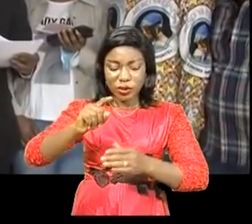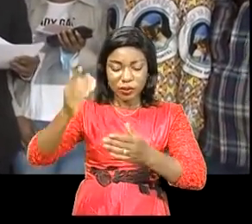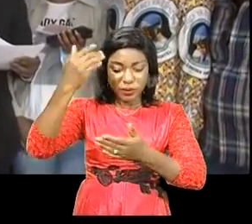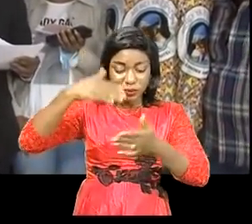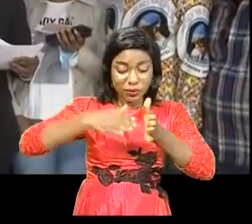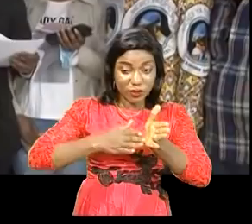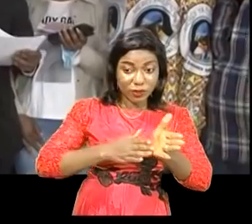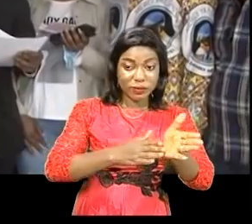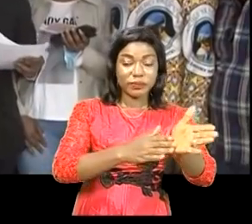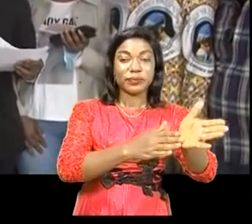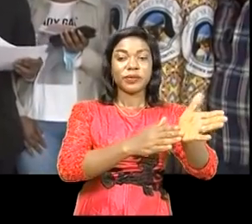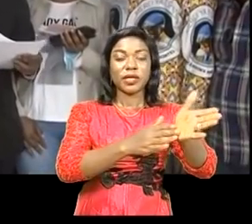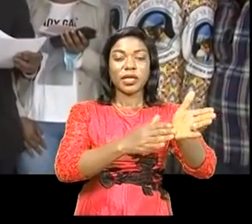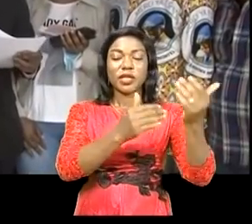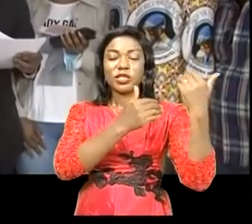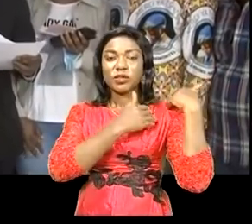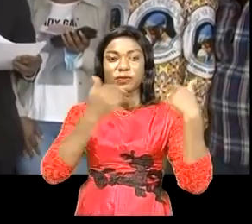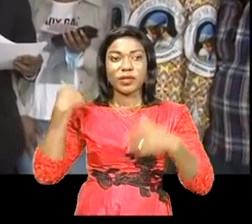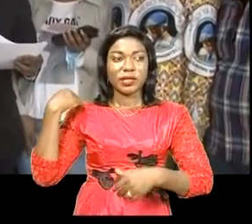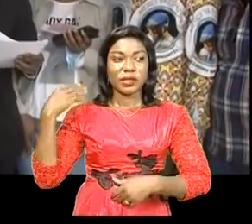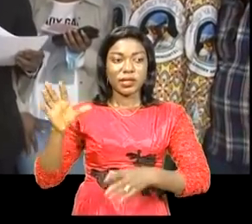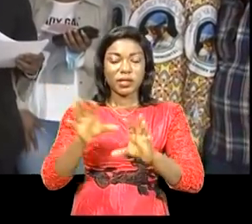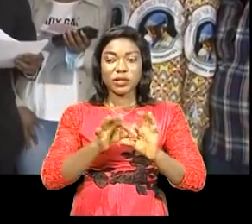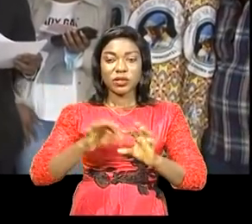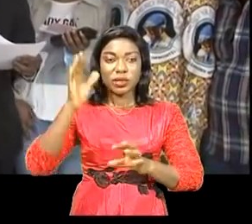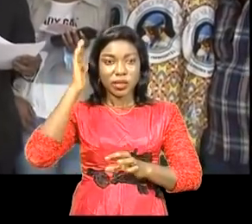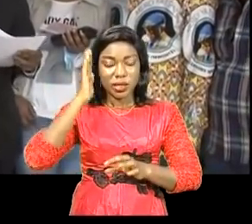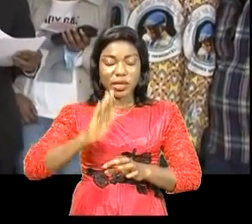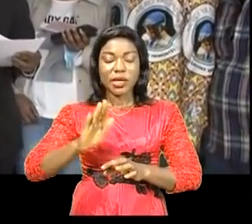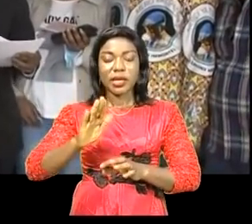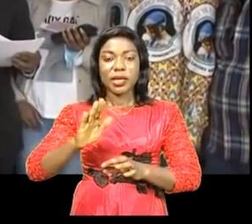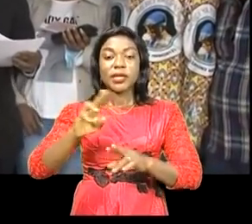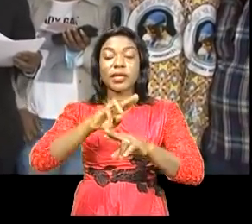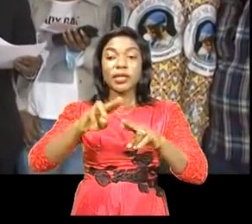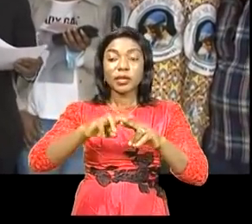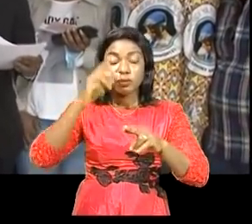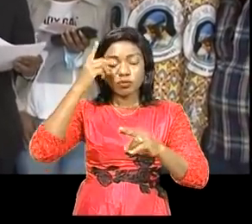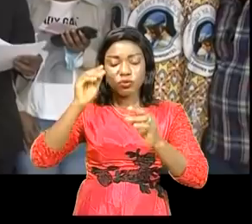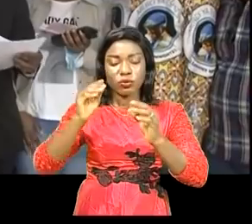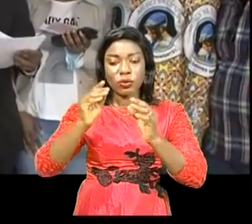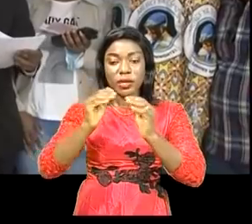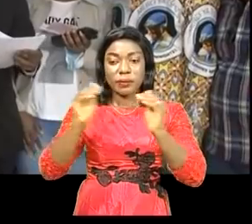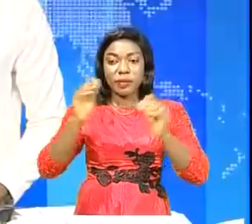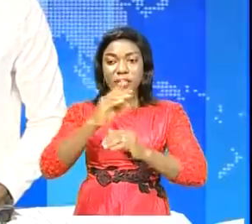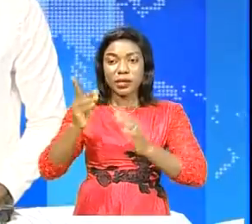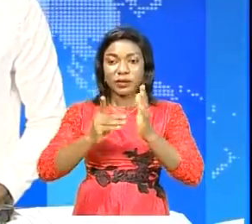du chef de l'état qui est l'union sacrée de la nation pour la paix et le développement de notre chère province